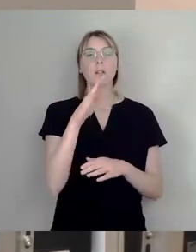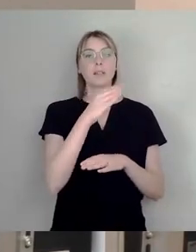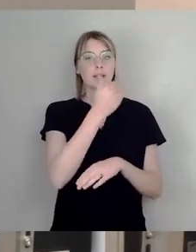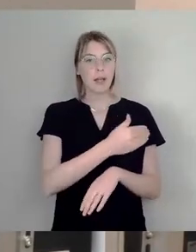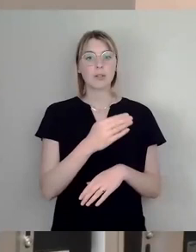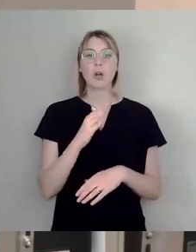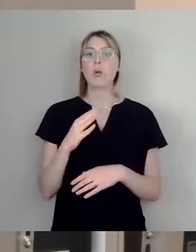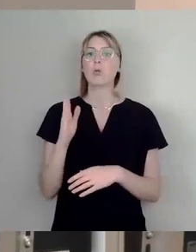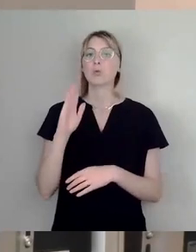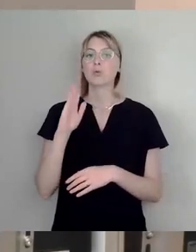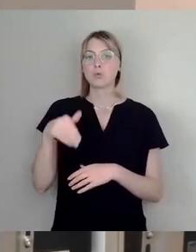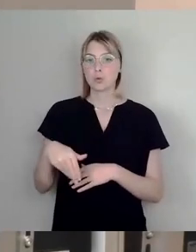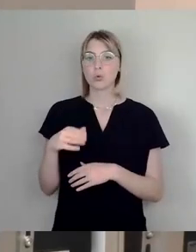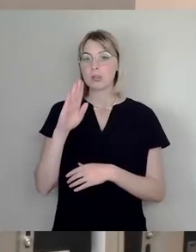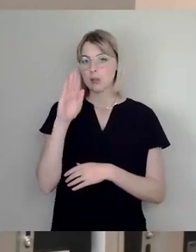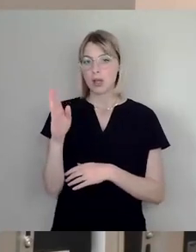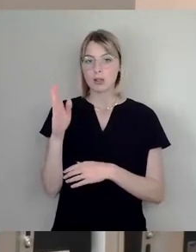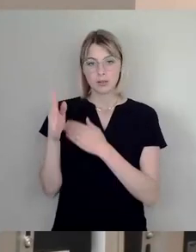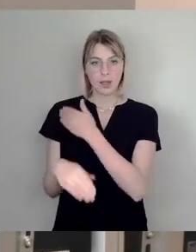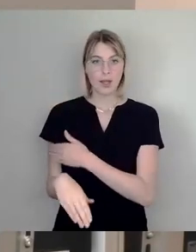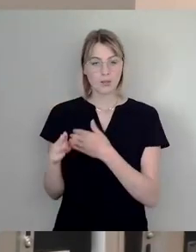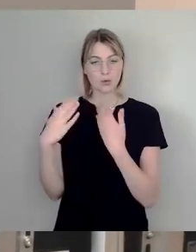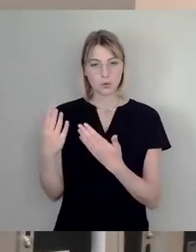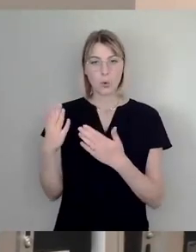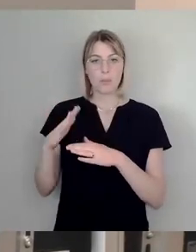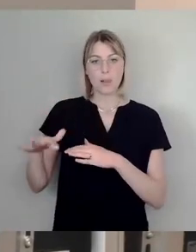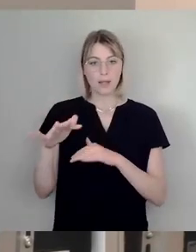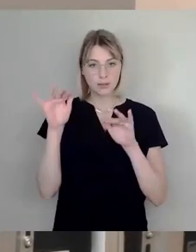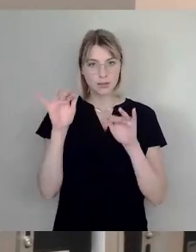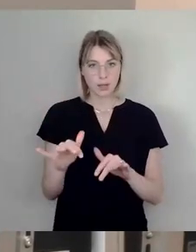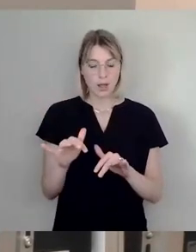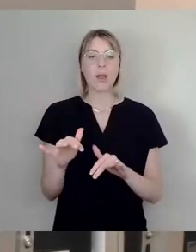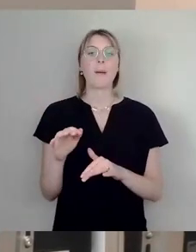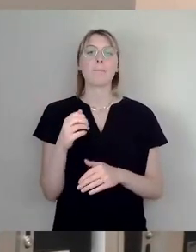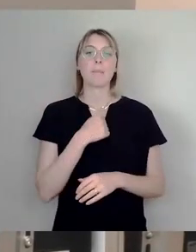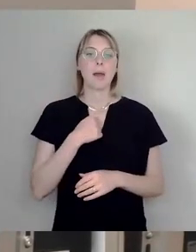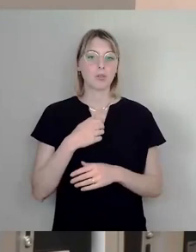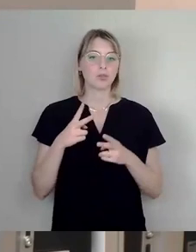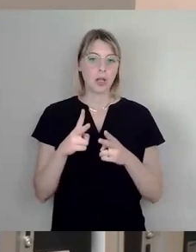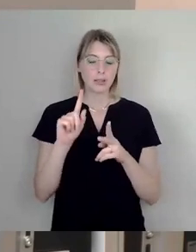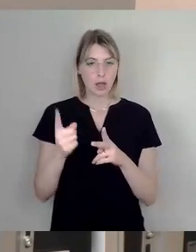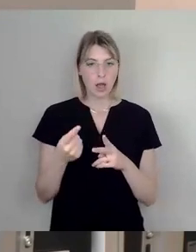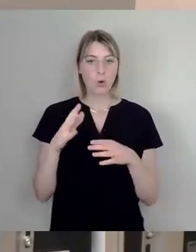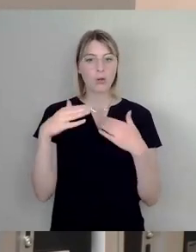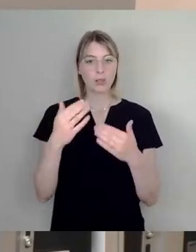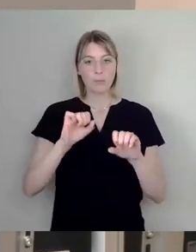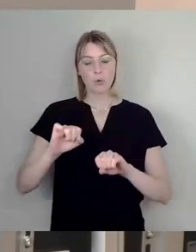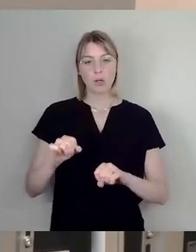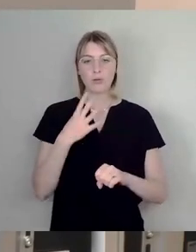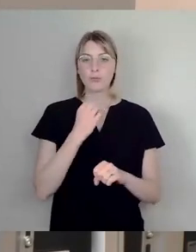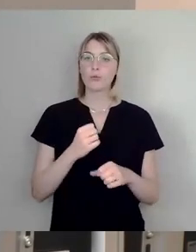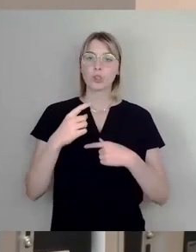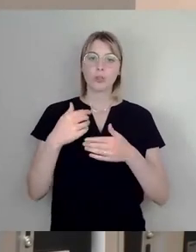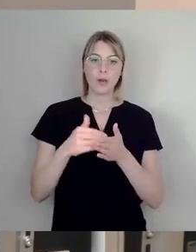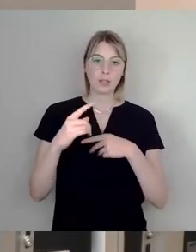also sowohl für den Wiener Platz als auch für die Bayerische Straße, Ansätze, wie sie dort in den nächsten Jahren eine Weiterentwicklung vornehmen will, damit das